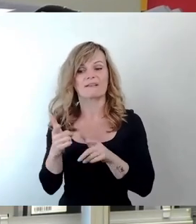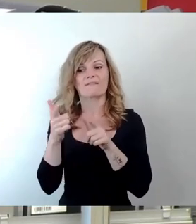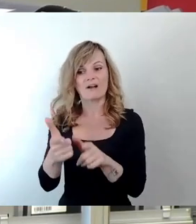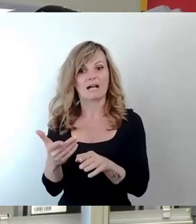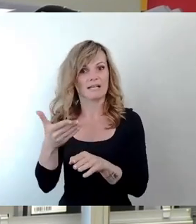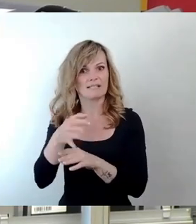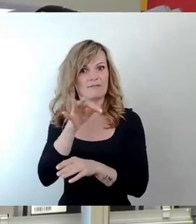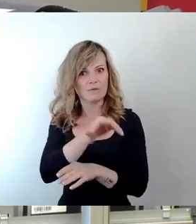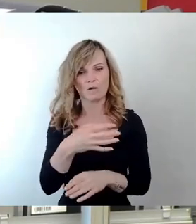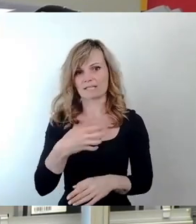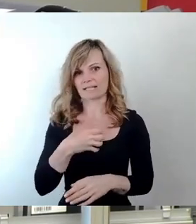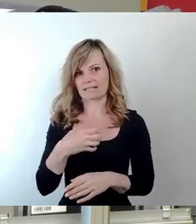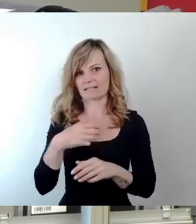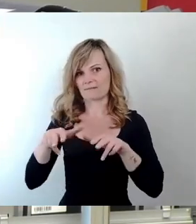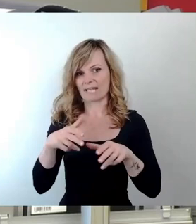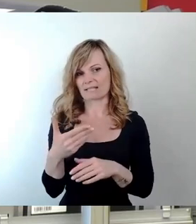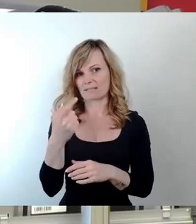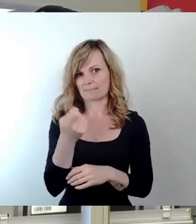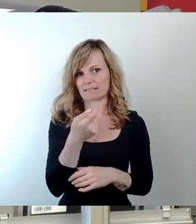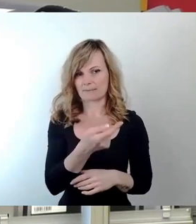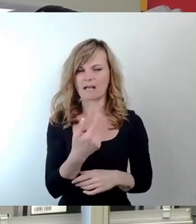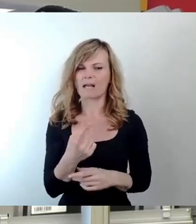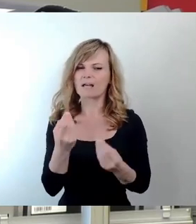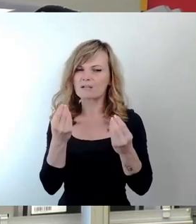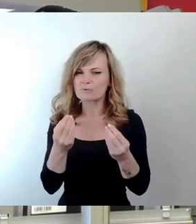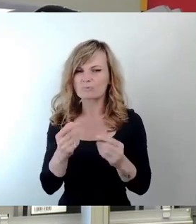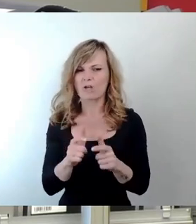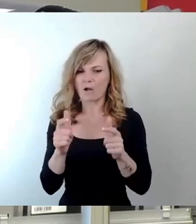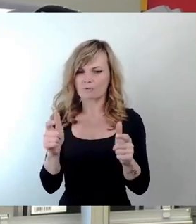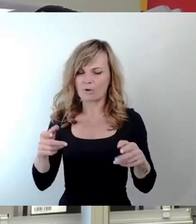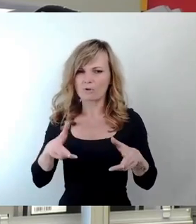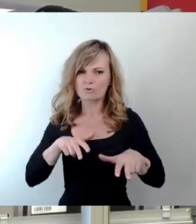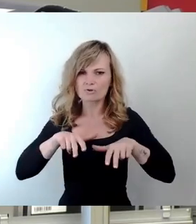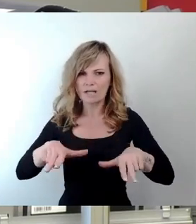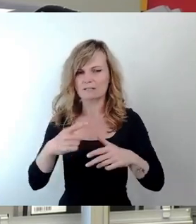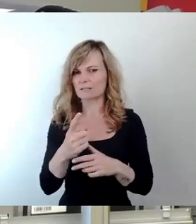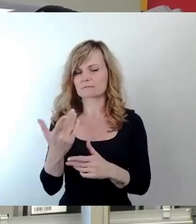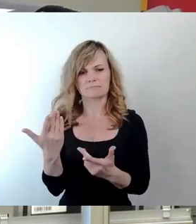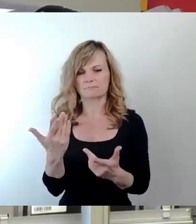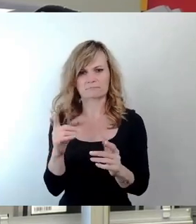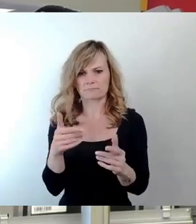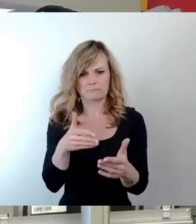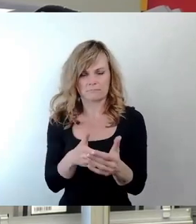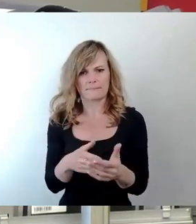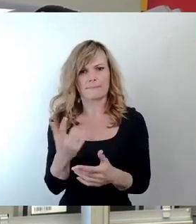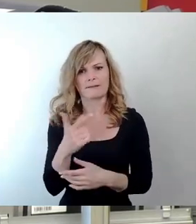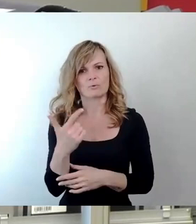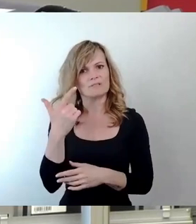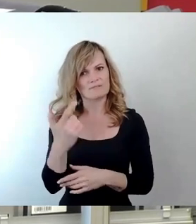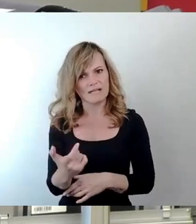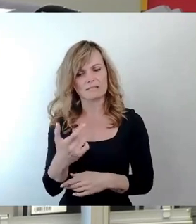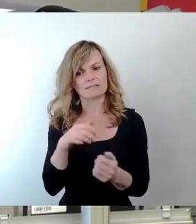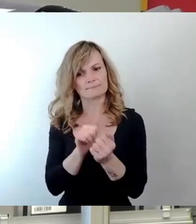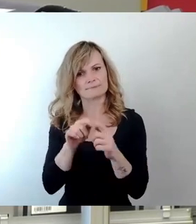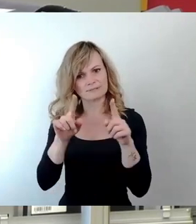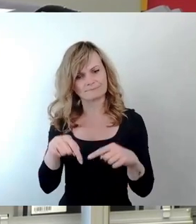klassischen Angebotsausbau nicht weiter. Es gab ein Strategiepapier der Dresdner Verkehrsbetriebe im Jahr 2020. Kann man sich auf der DVB-Homepage auch nach